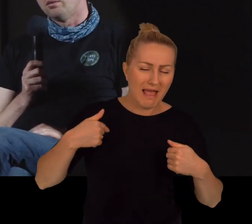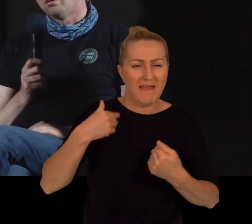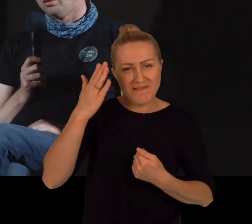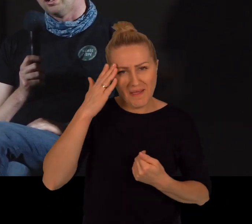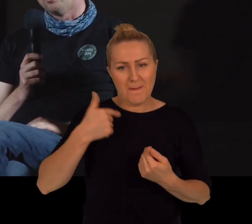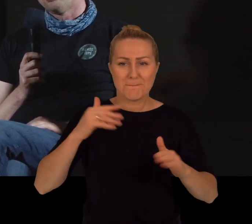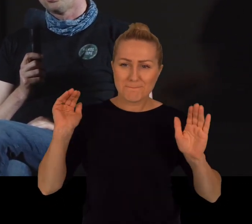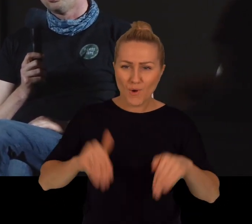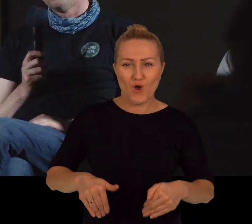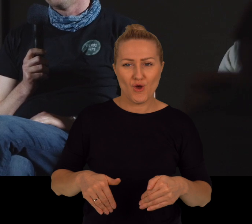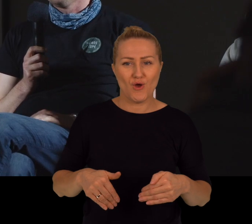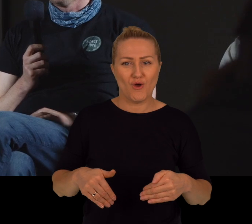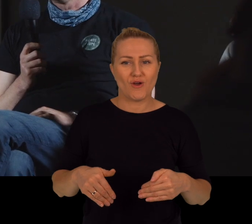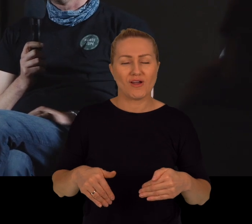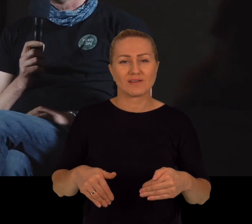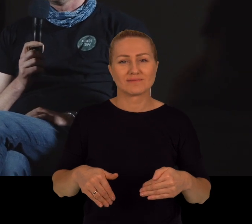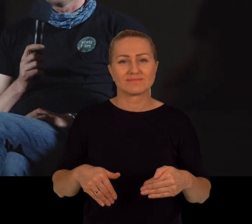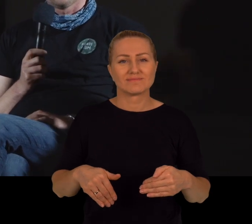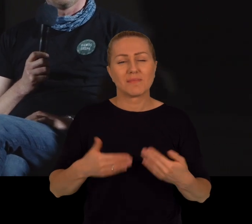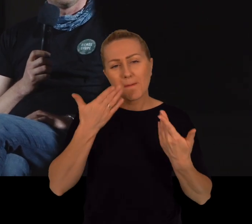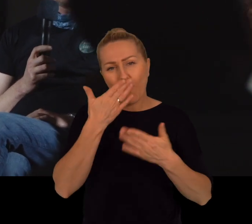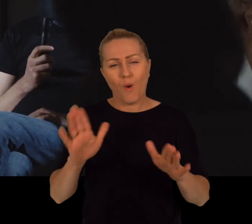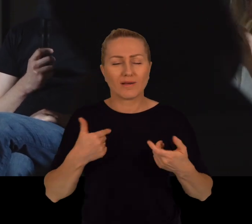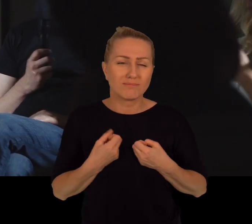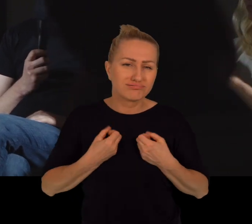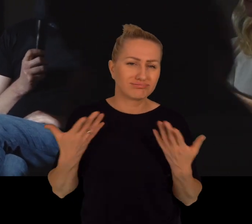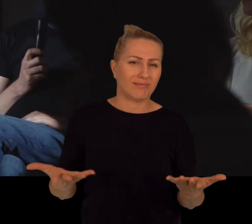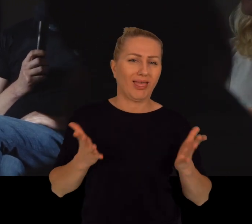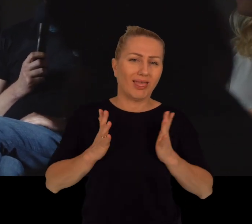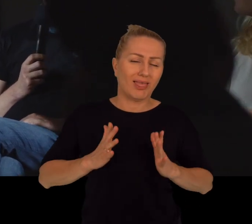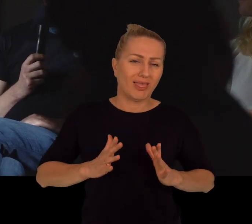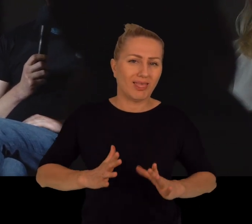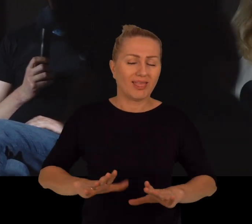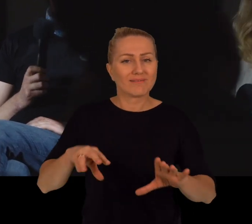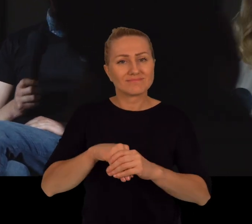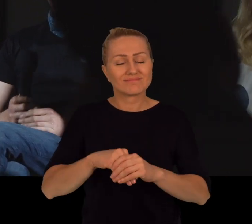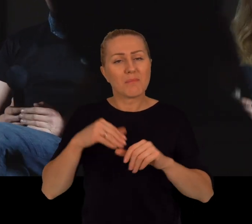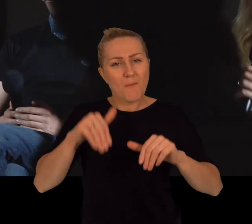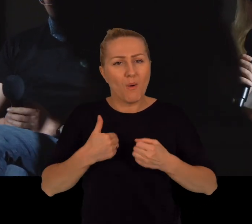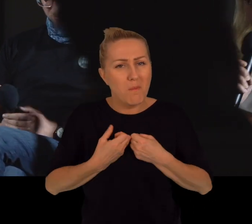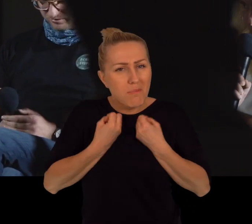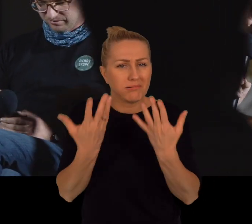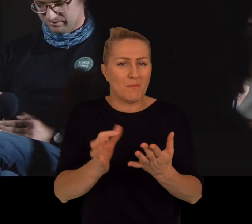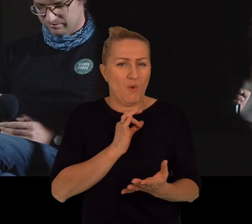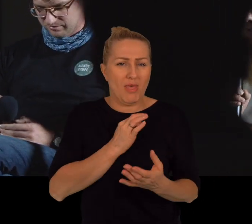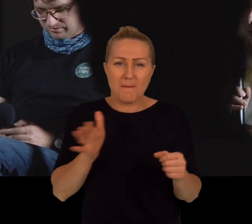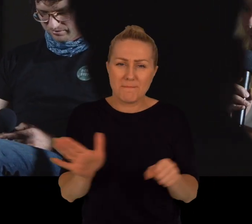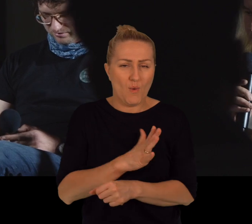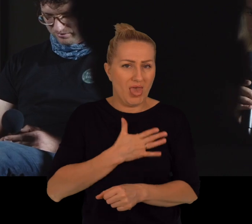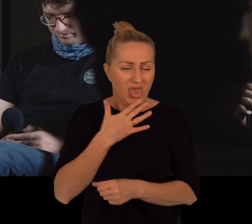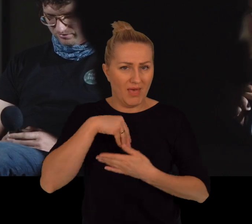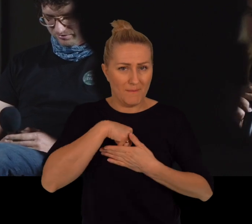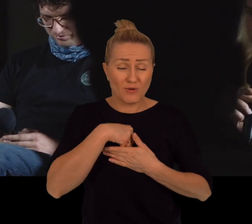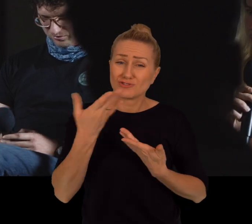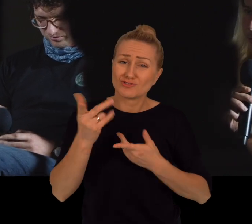pozwolić na takie rozprężenie i właśnie dać upust tym emocjom,